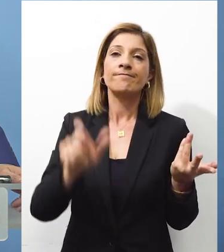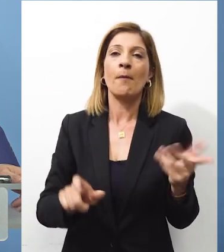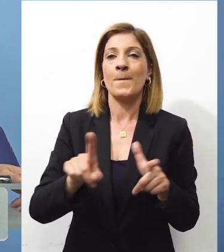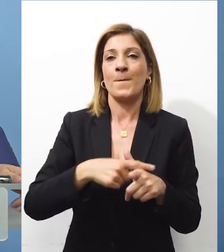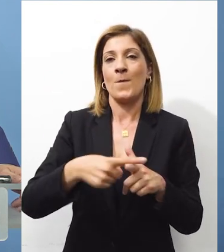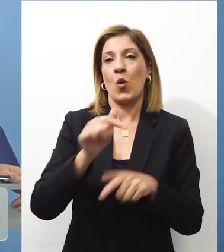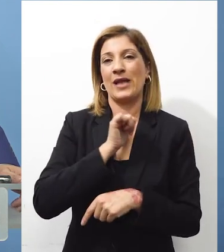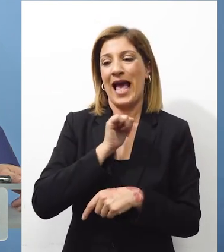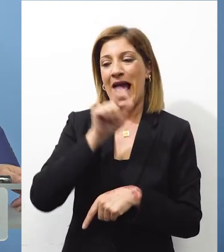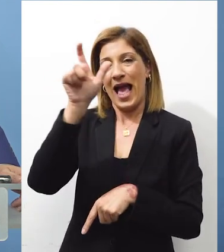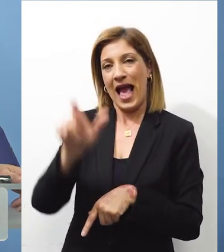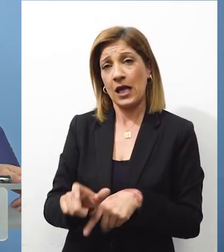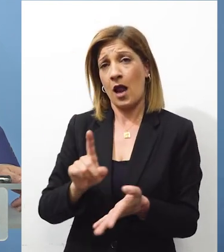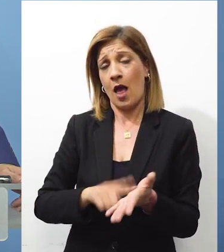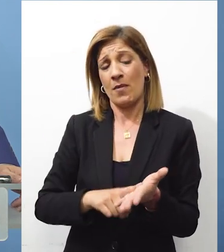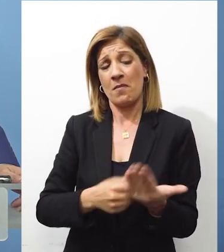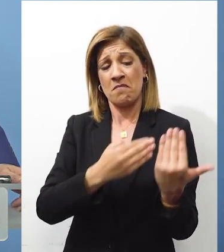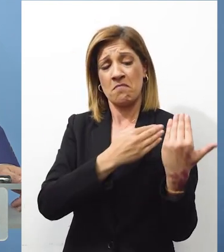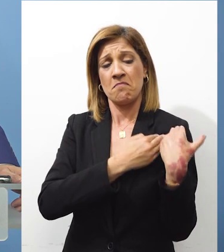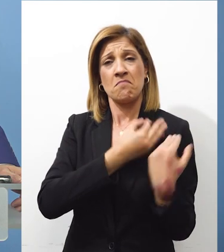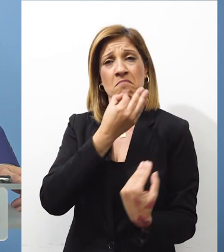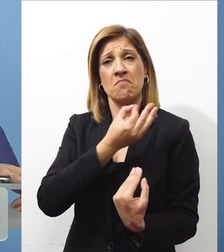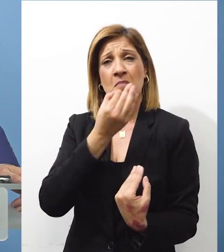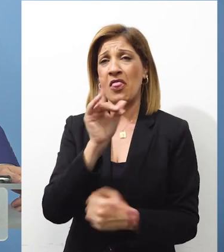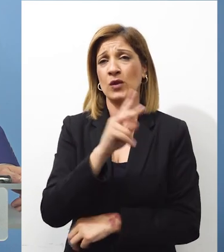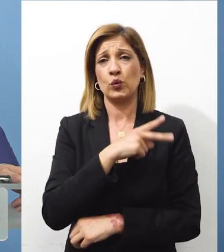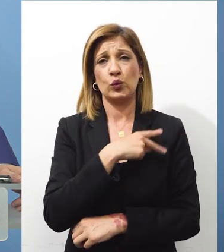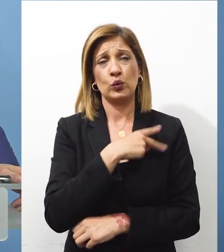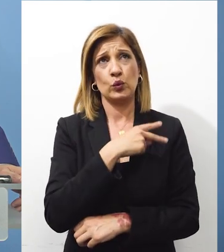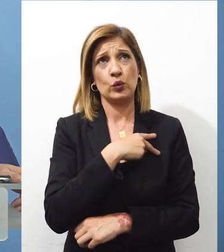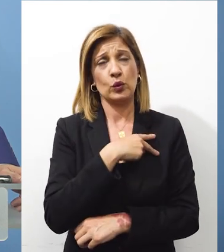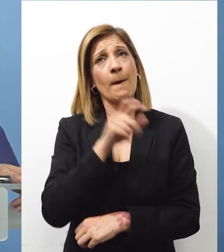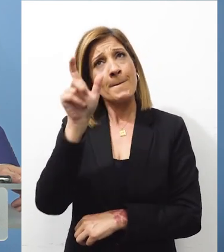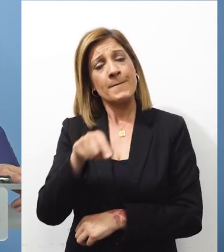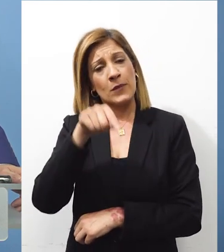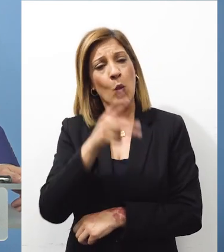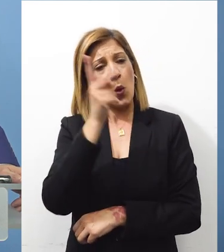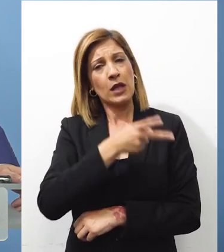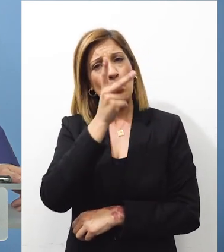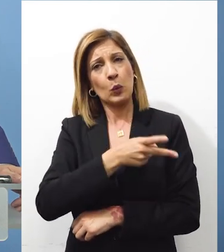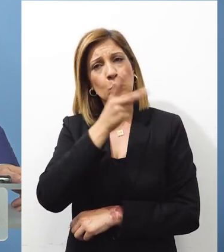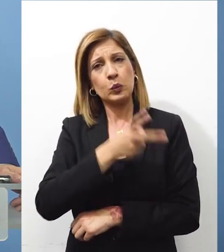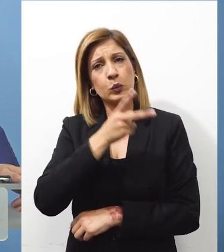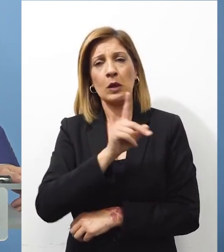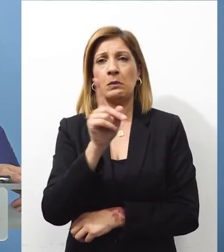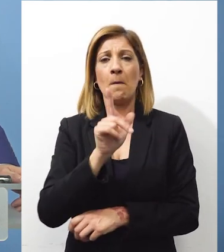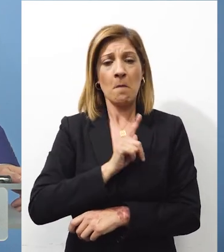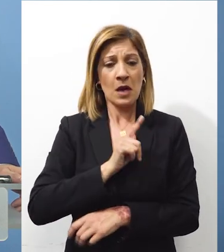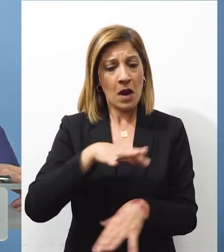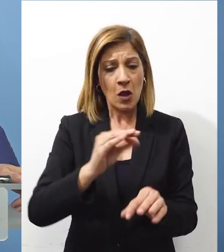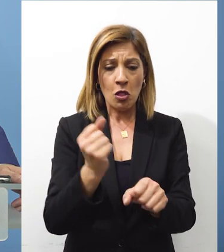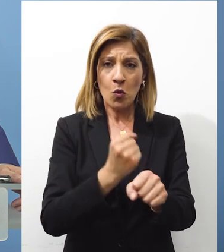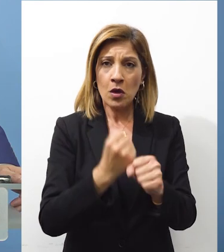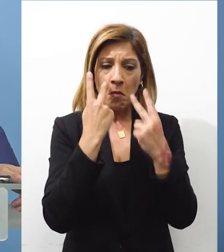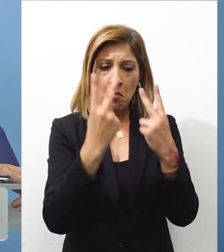πολιτική δύναμη όπως είναι το ΑΚΕΛ μια πιο υπεύθυνη στάση προκαταβάλλουν και χρεώνουν παραλήψεις και λάθη